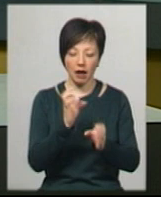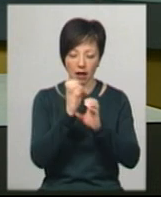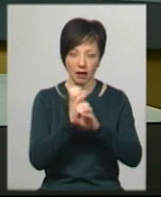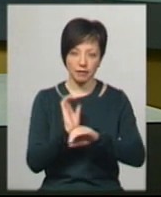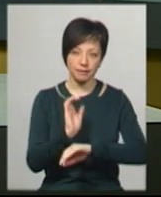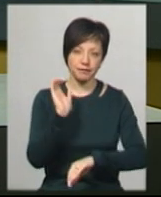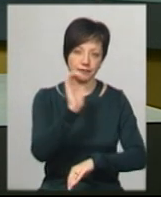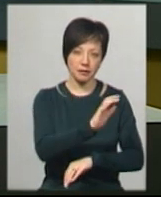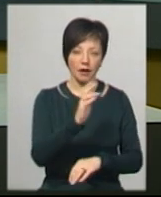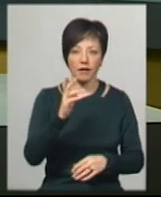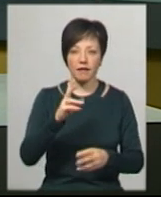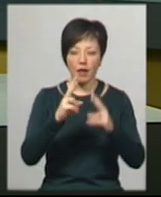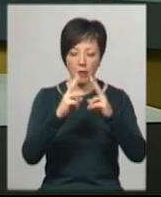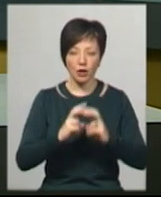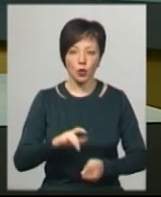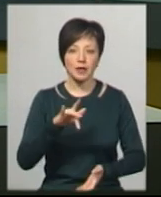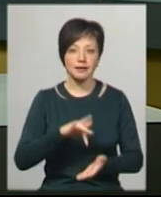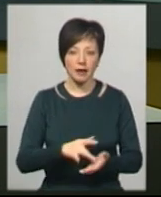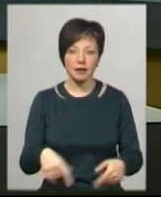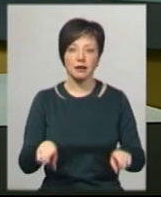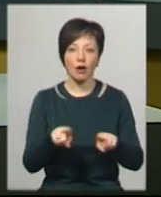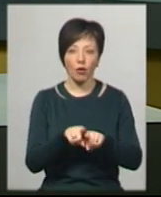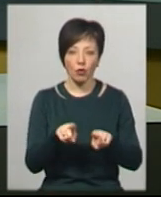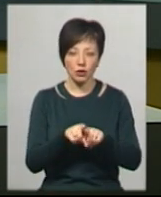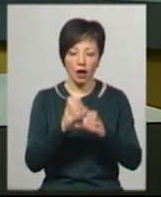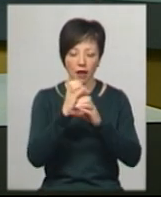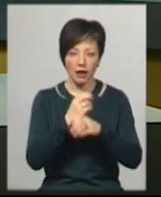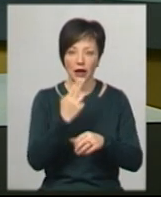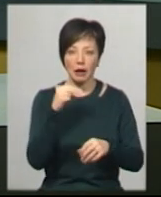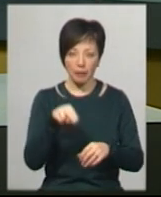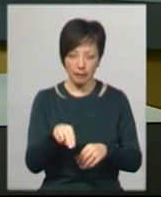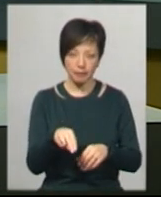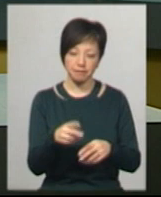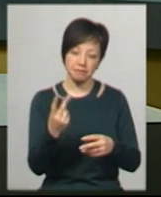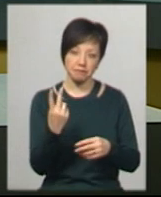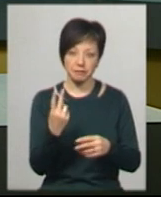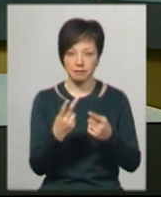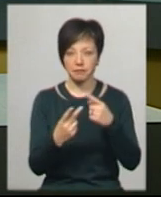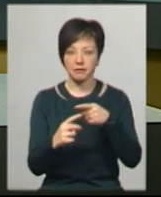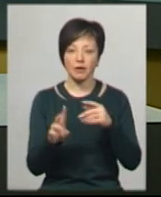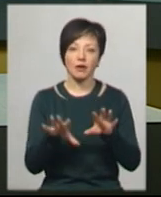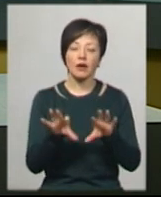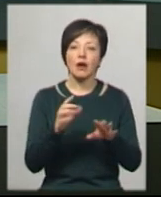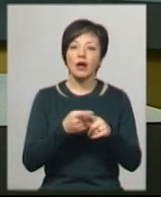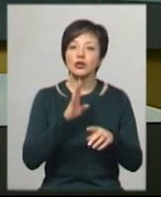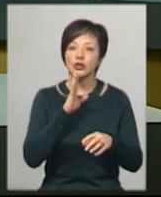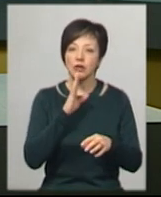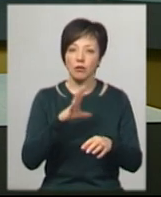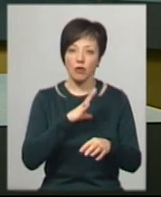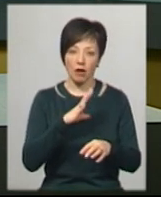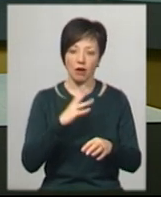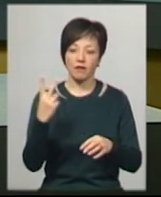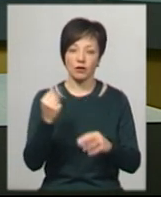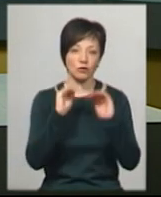дослідження в лабораторний центр. Також проводять аналіз на грип. Весь час після повернення з-за кордону жінка провела в повній